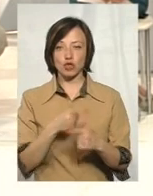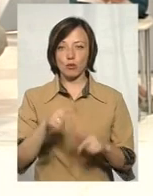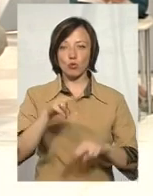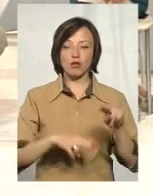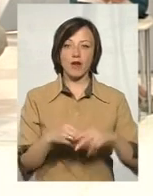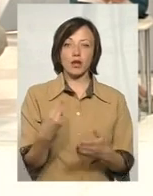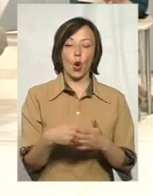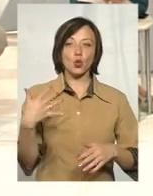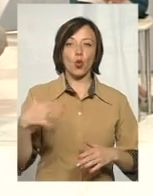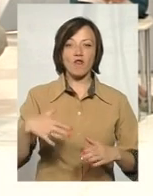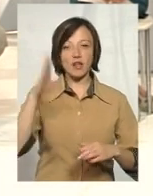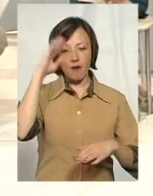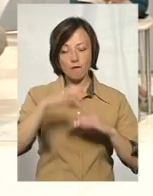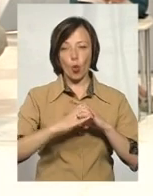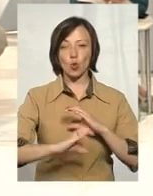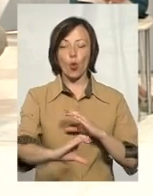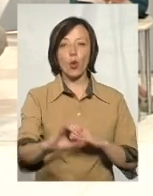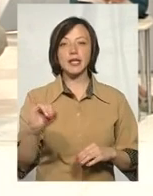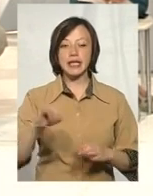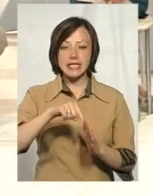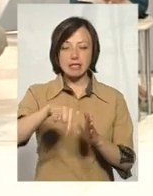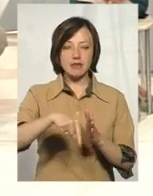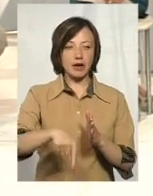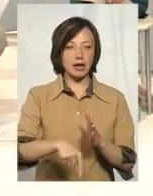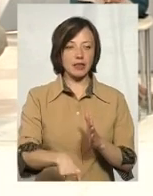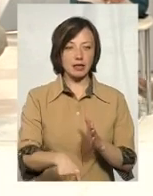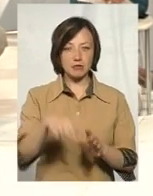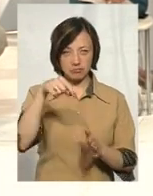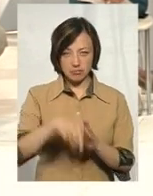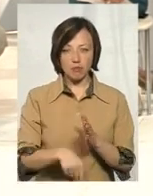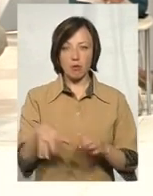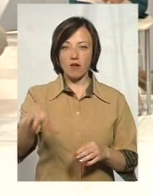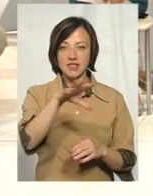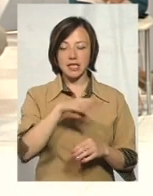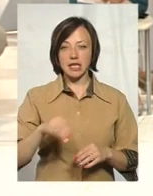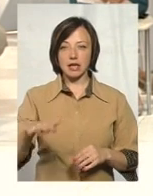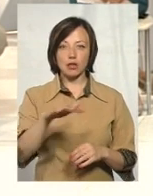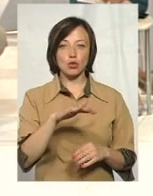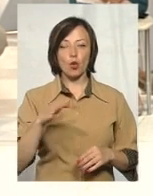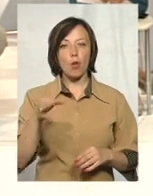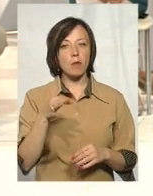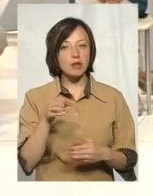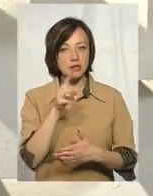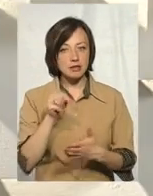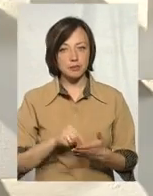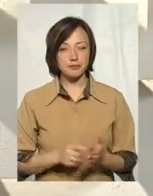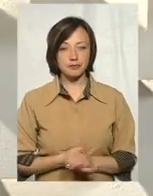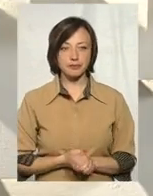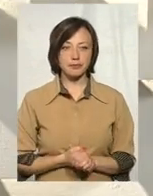дороговартісні водогони і сверлити сверловини по всій території Хмельницької області?